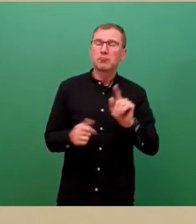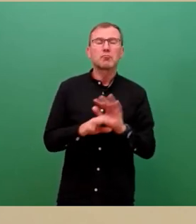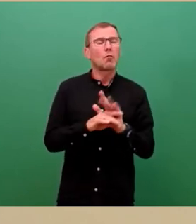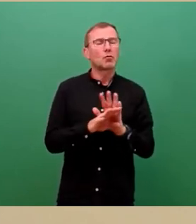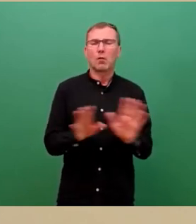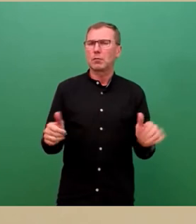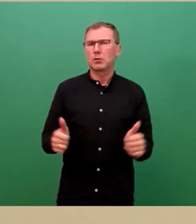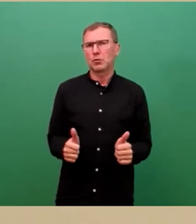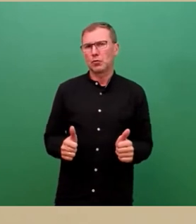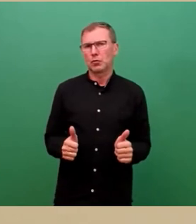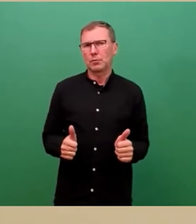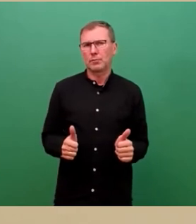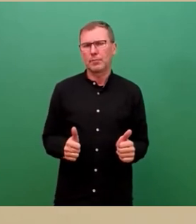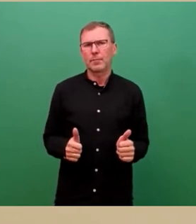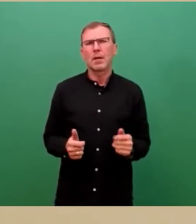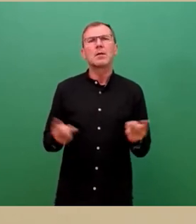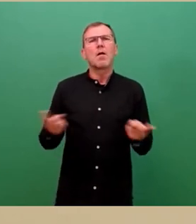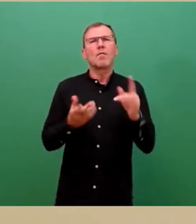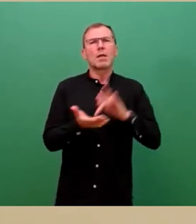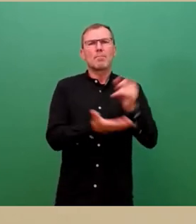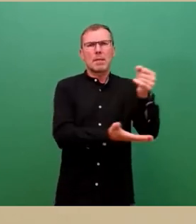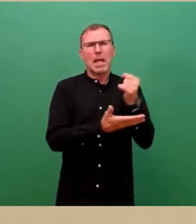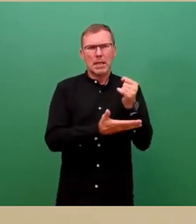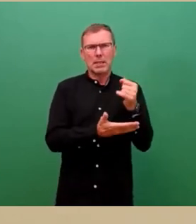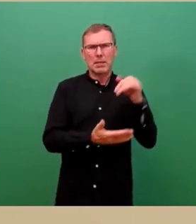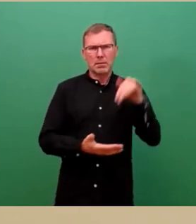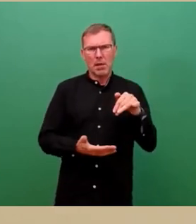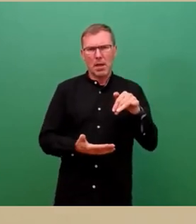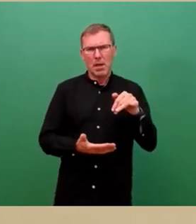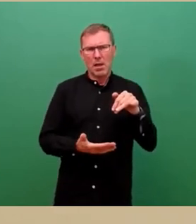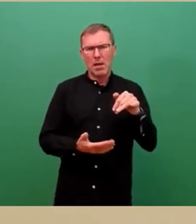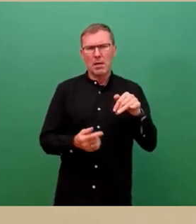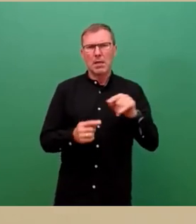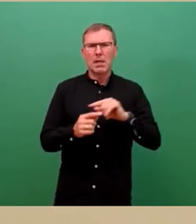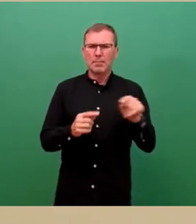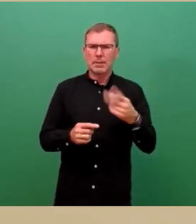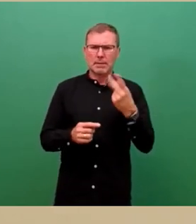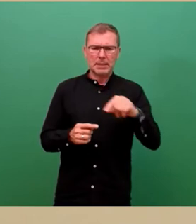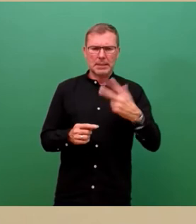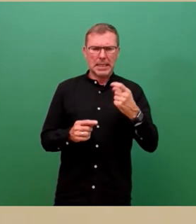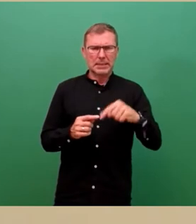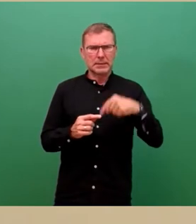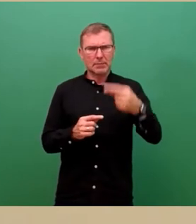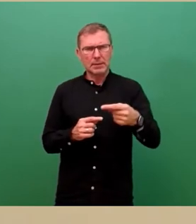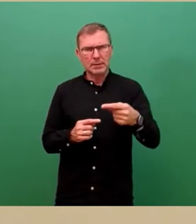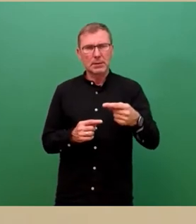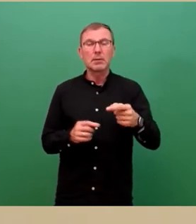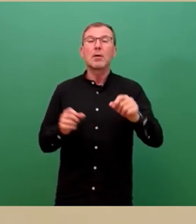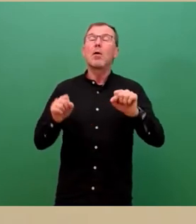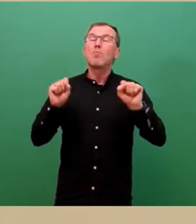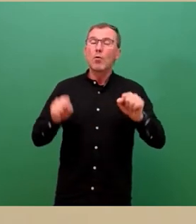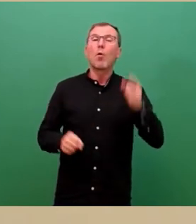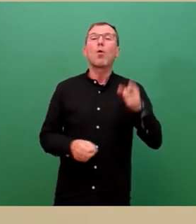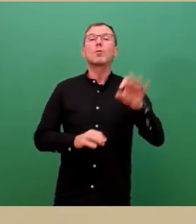Wir haben eine Förderquote für die Errichtung der Mobi-Punkte, die bis 2023 bei bis zu 100 Prozent lag.